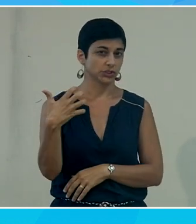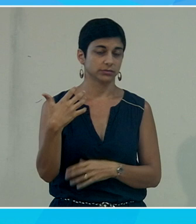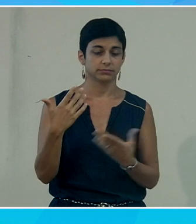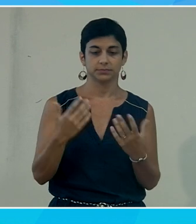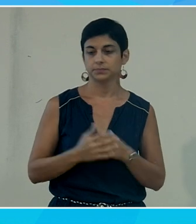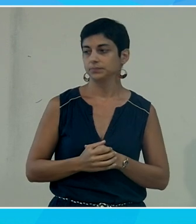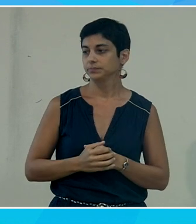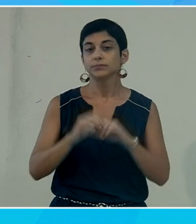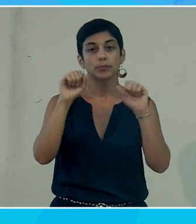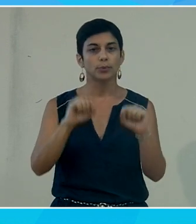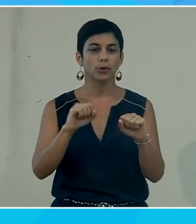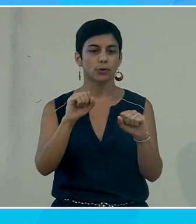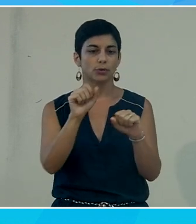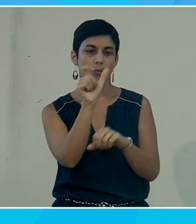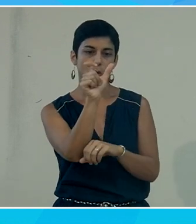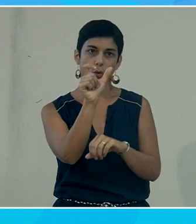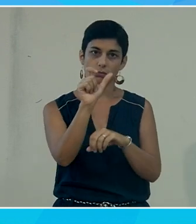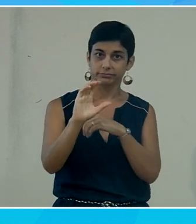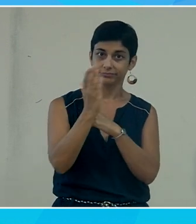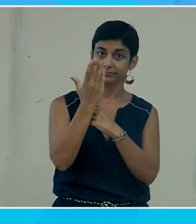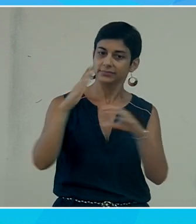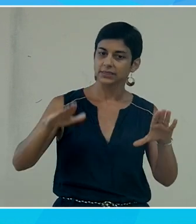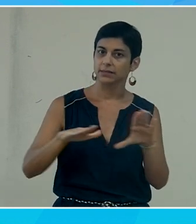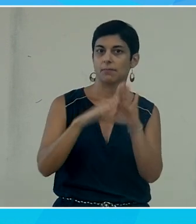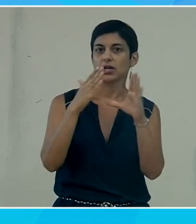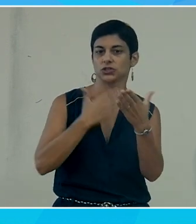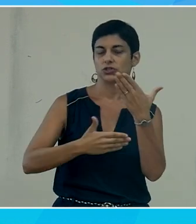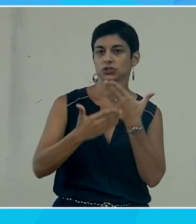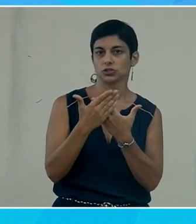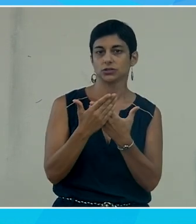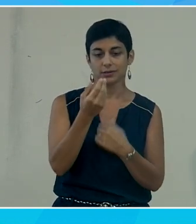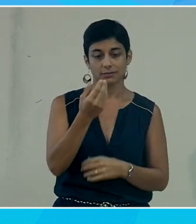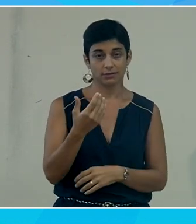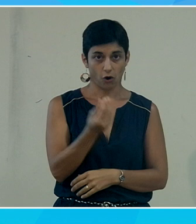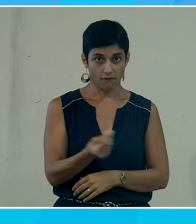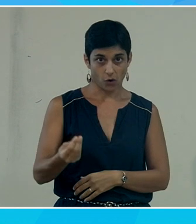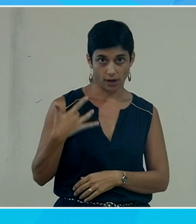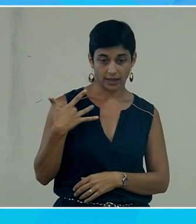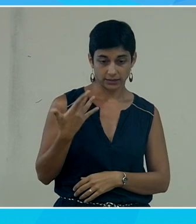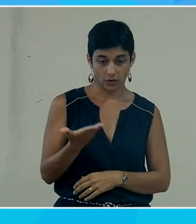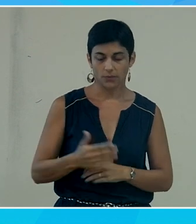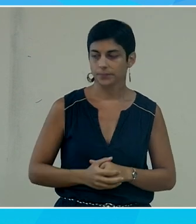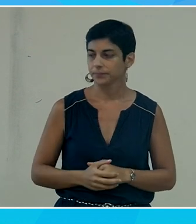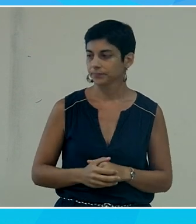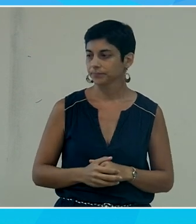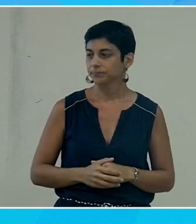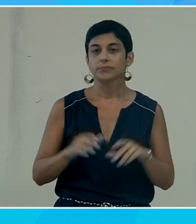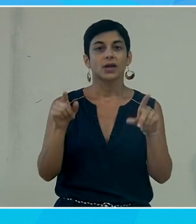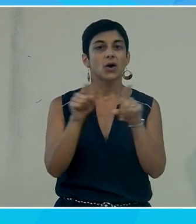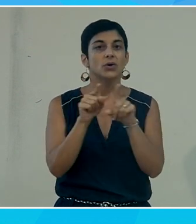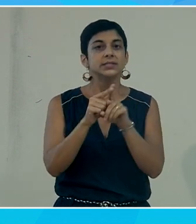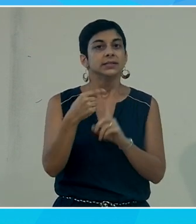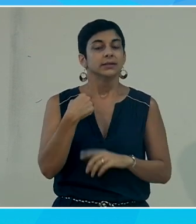permettre d'imager on va dire le texte que je suis en train de lire donc c'est intéressant pour les enfants et je vais avoir la possibilité